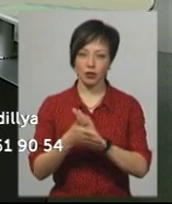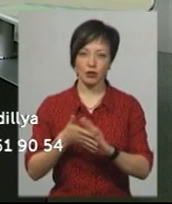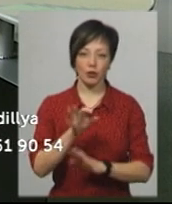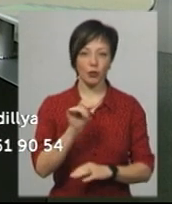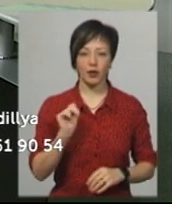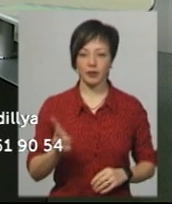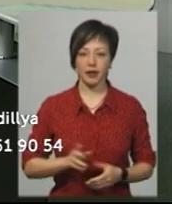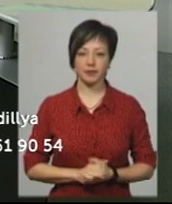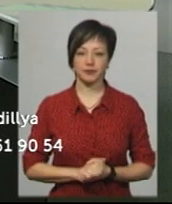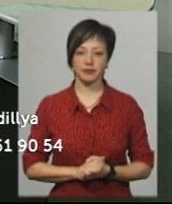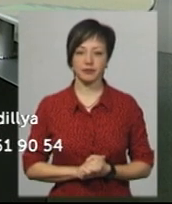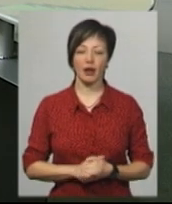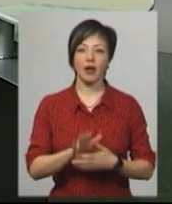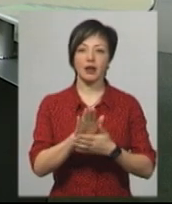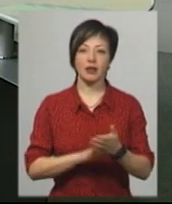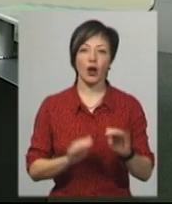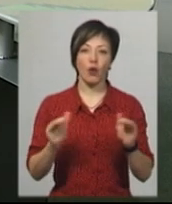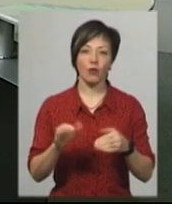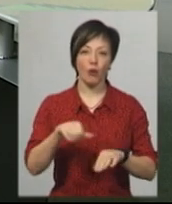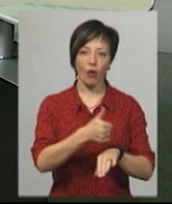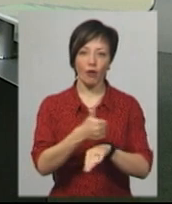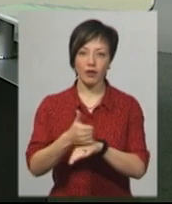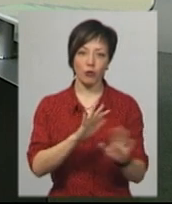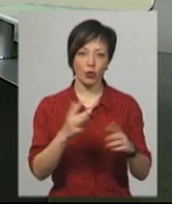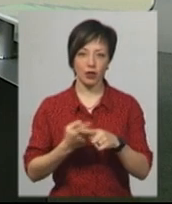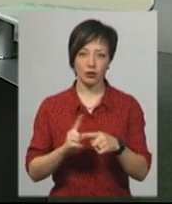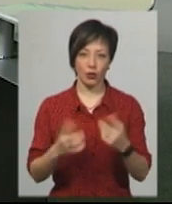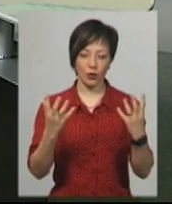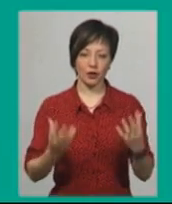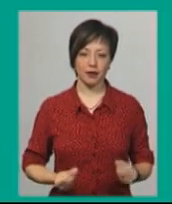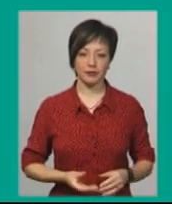умову перекладає Ольга Рибак. Далі коротко про головні події сьогодні.